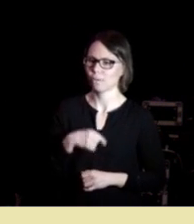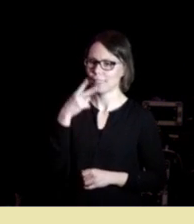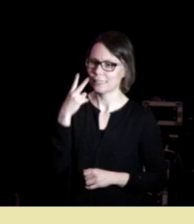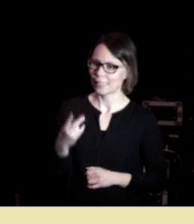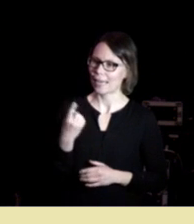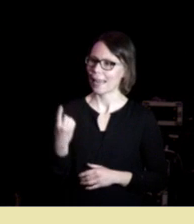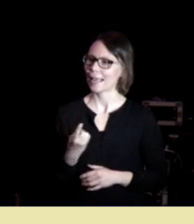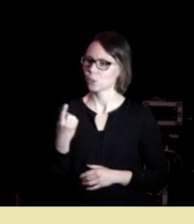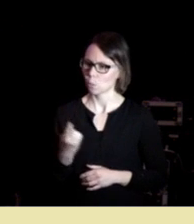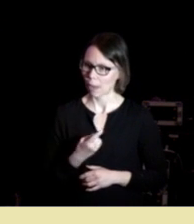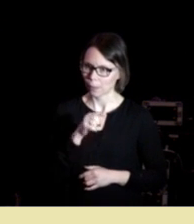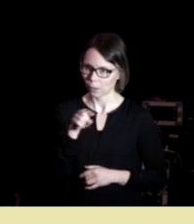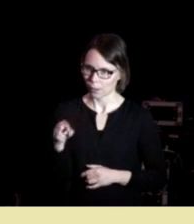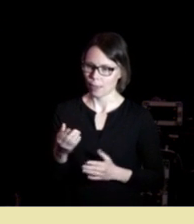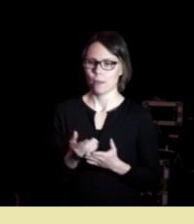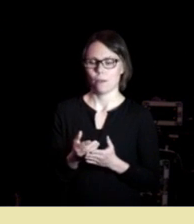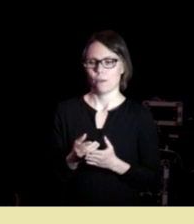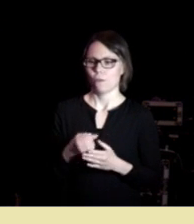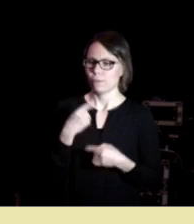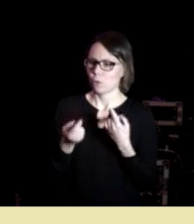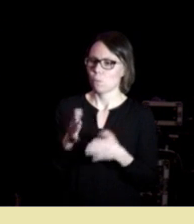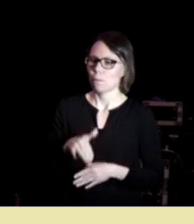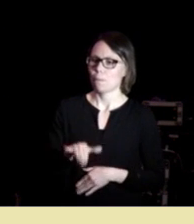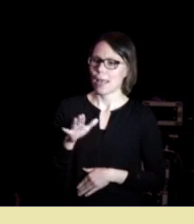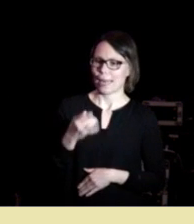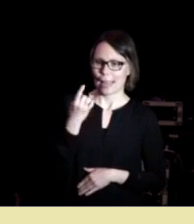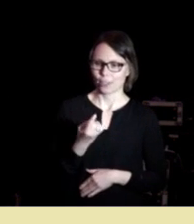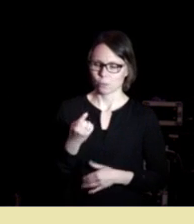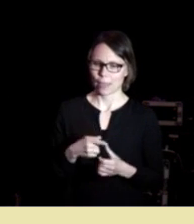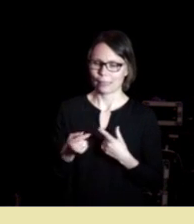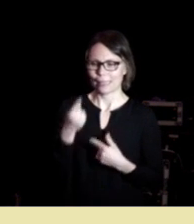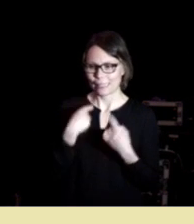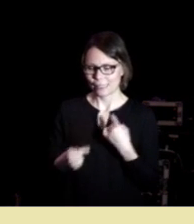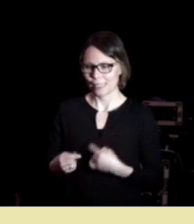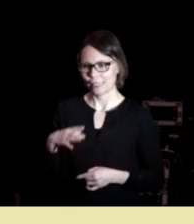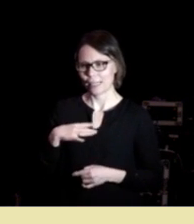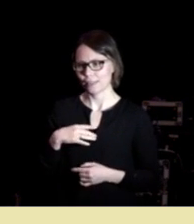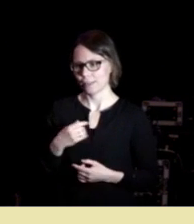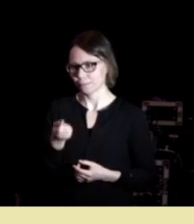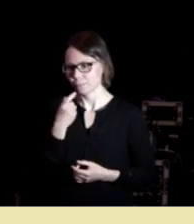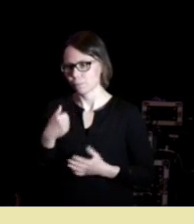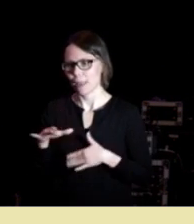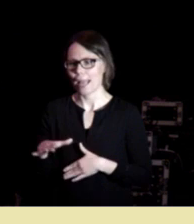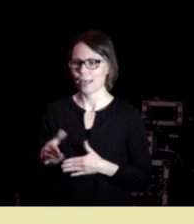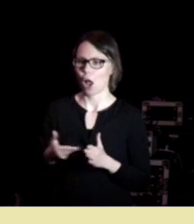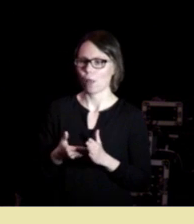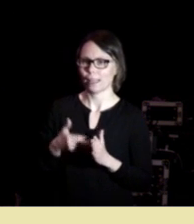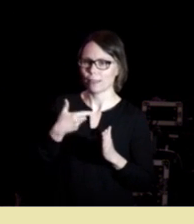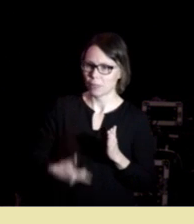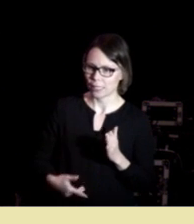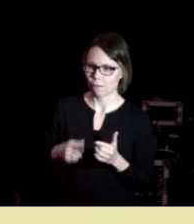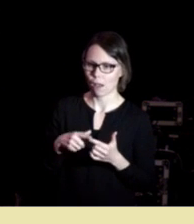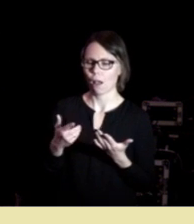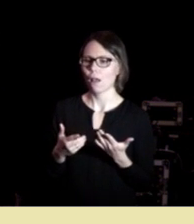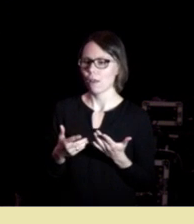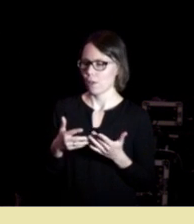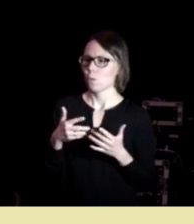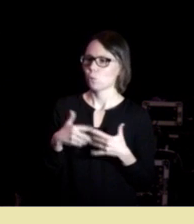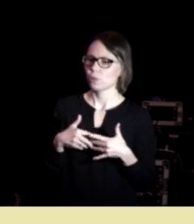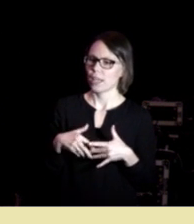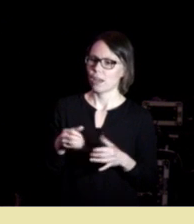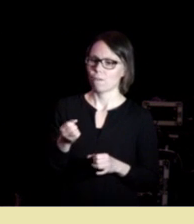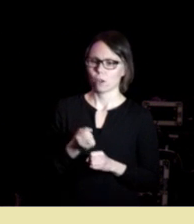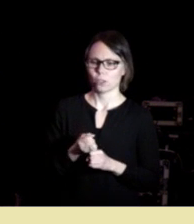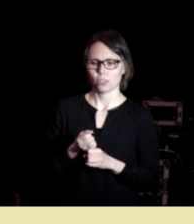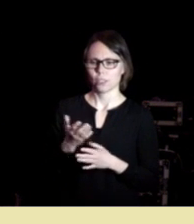ensomhet, det rapporteres om mer ensomhet, mer tristhet, unge jenter spiser mer antidepressiva. vi produserer nok faktisk